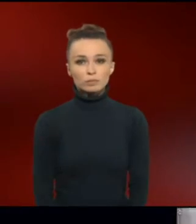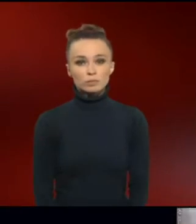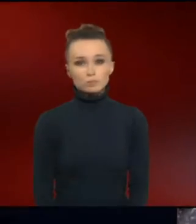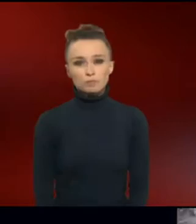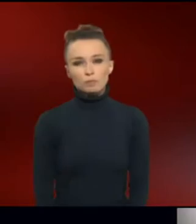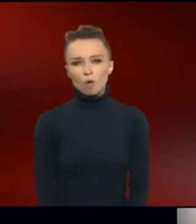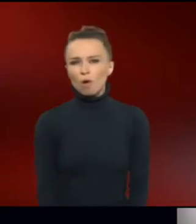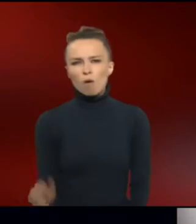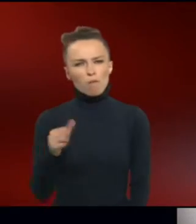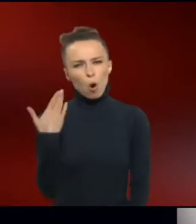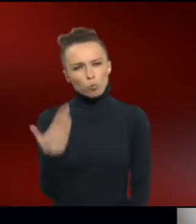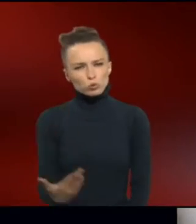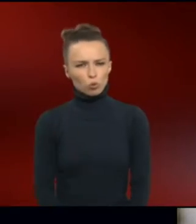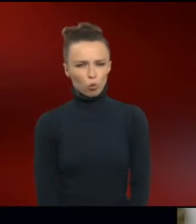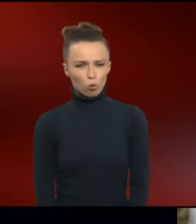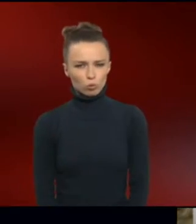Woran liegt das?